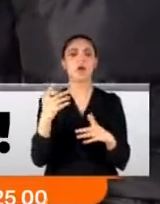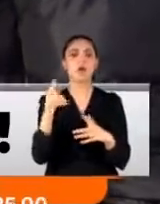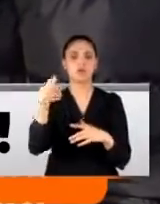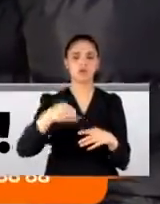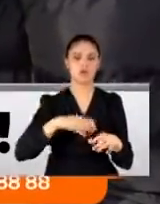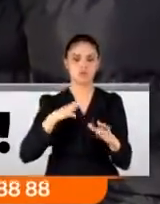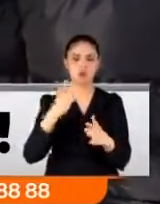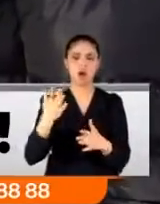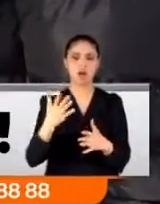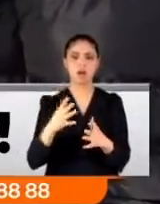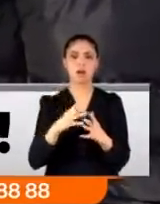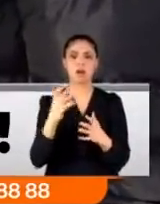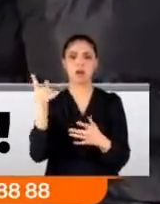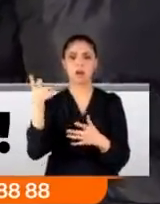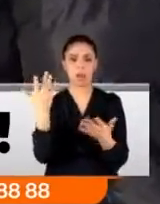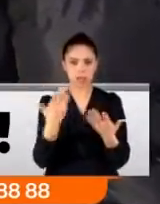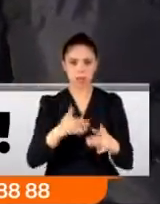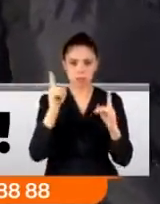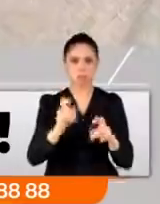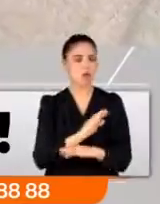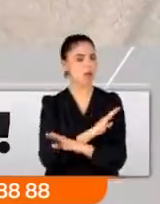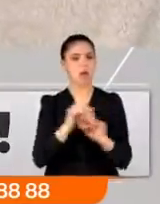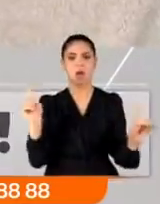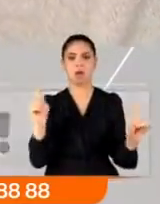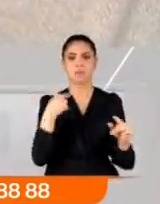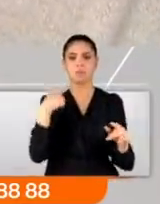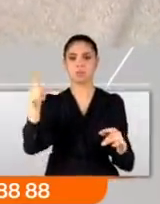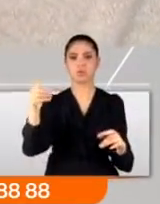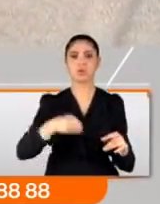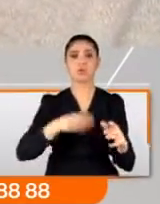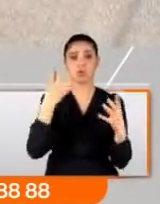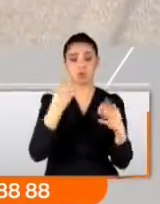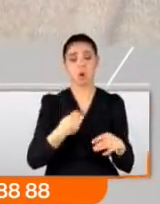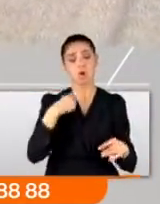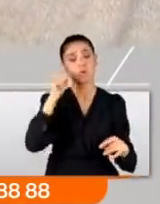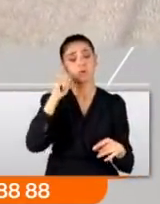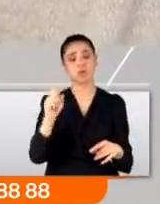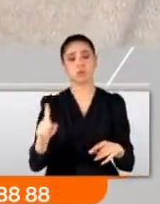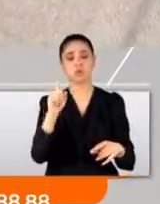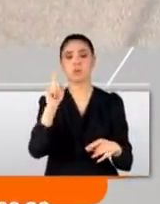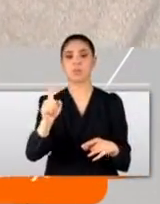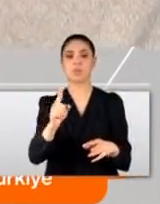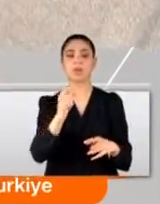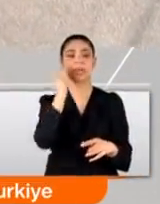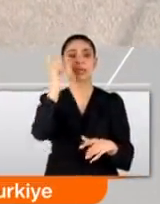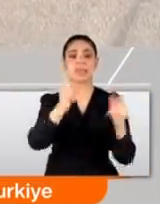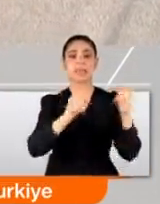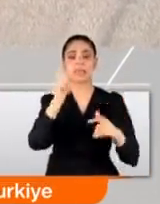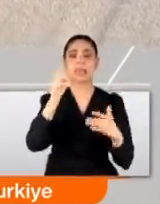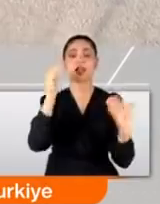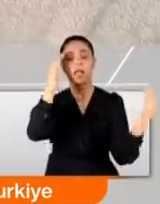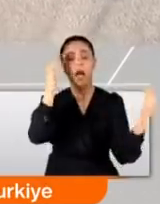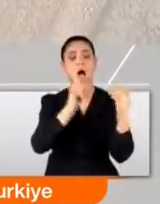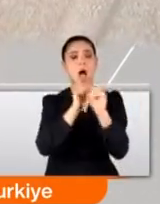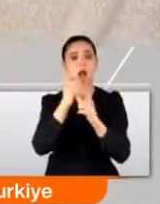Suçlusunuz. Cumur eder miydiniz? Yetmezdim. Ben bunu suç teşkil ettiğini düşünüyorum. Çünkü insanların uzlaşması